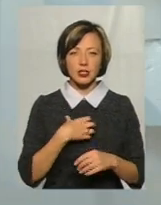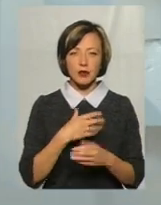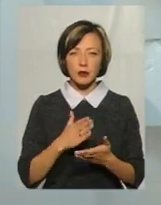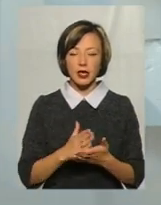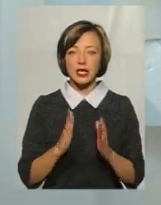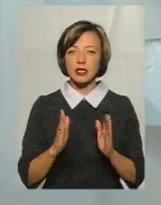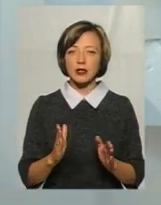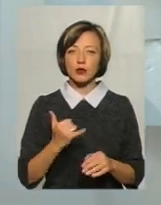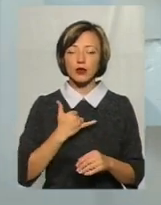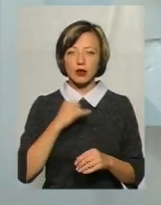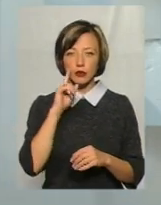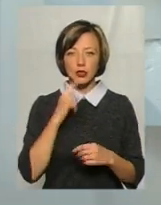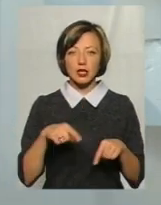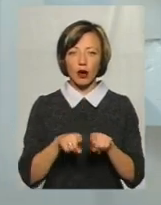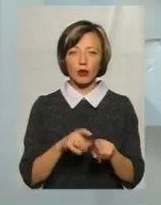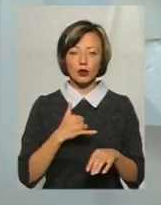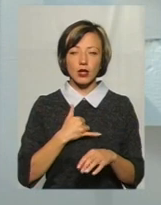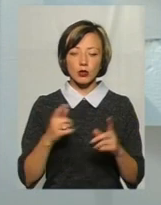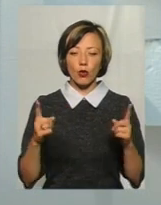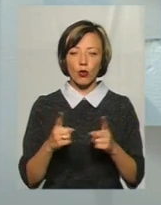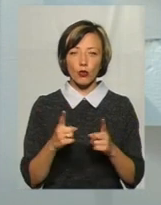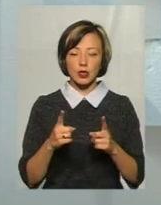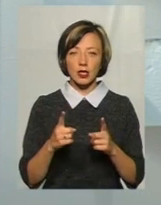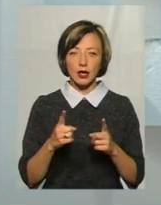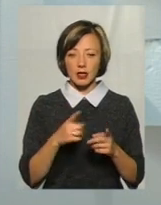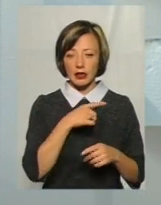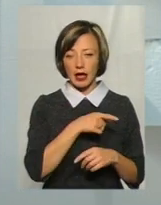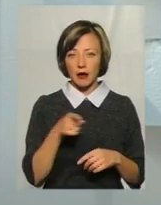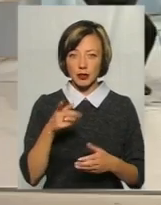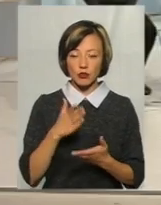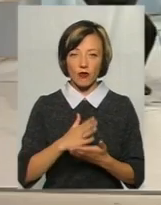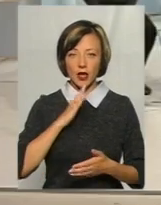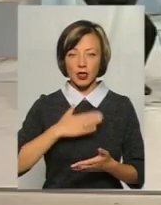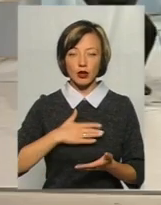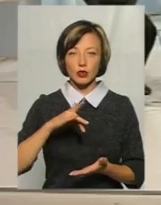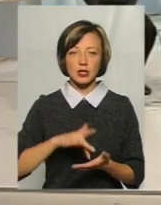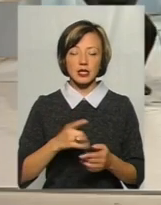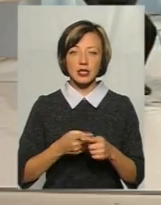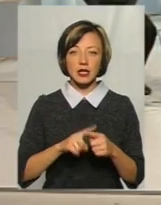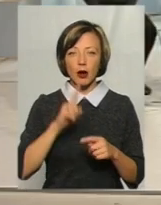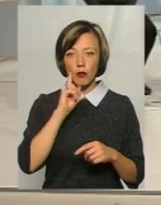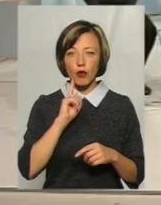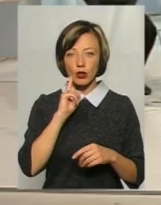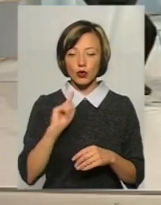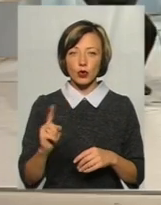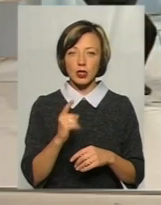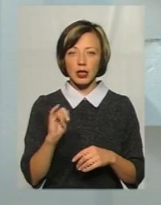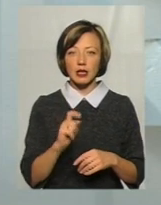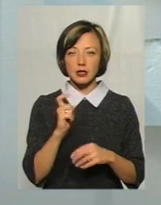але тільки в нас поки що, так як в нас короткий проміжок існування нашого центру, тобто це поки що одне з